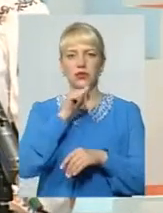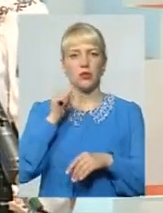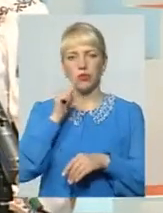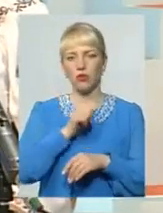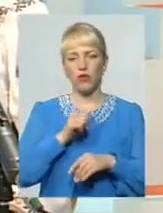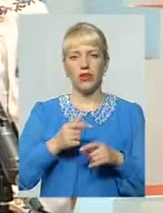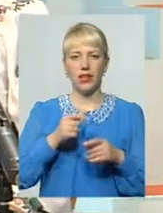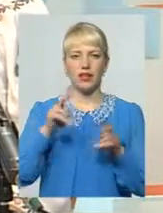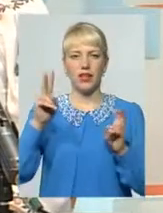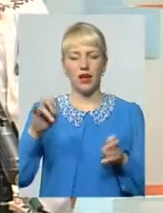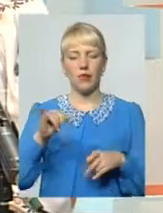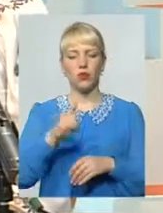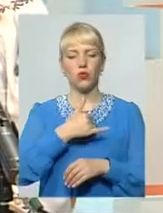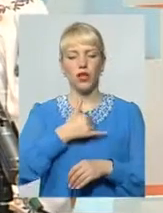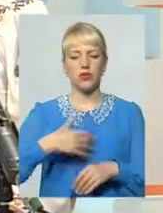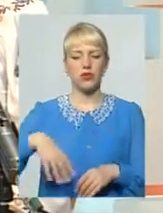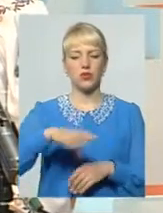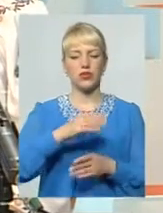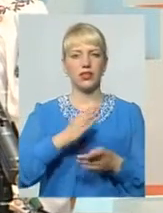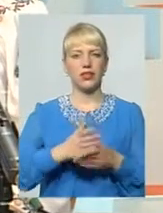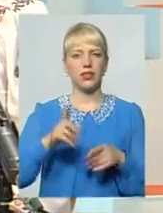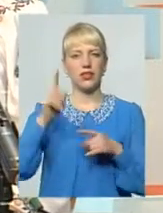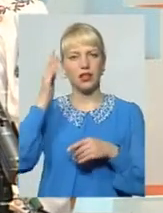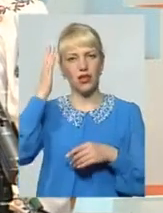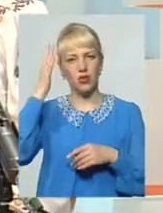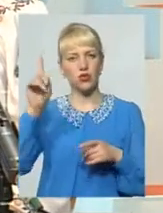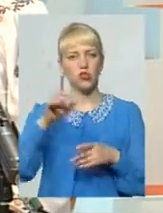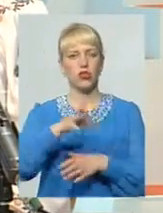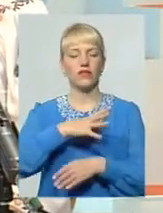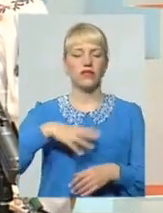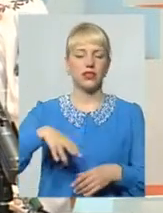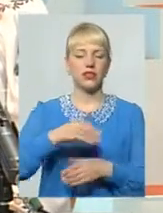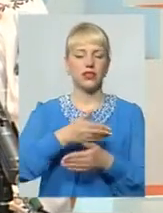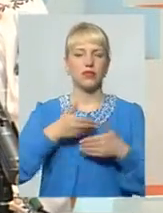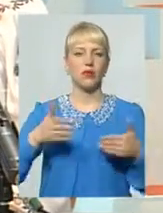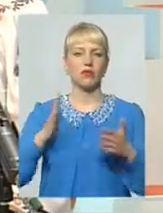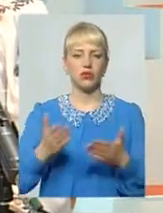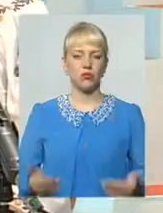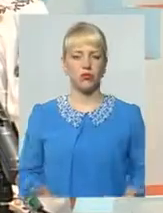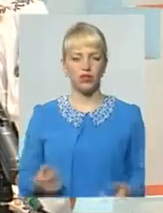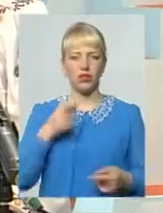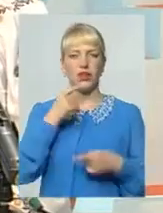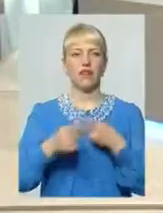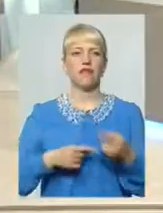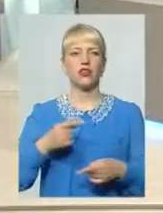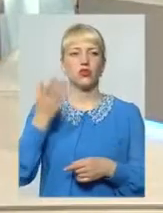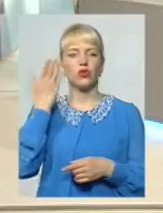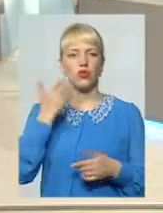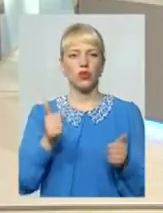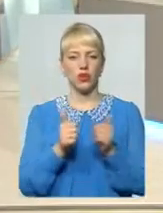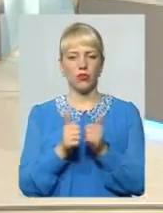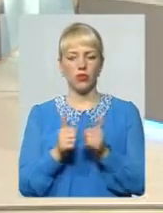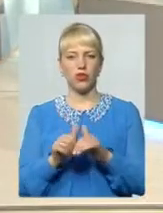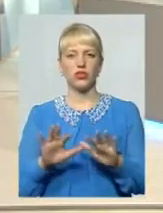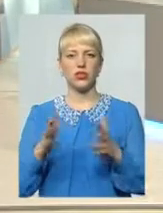І в нас у всіх існує ілюзія, що ми будемо жити вічно І коли поруч стається така